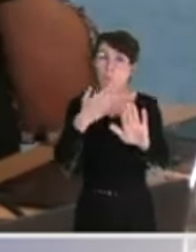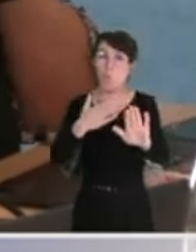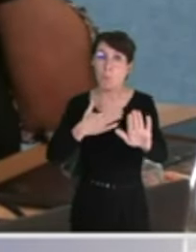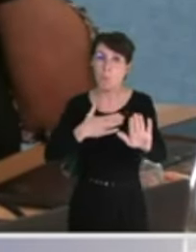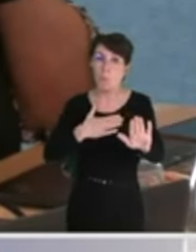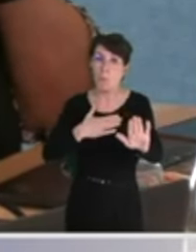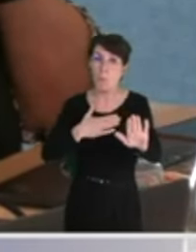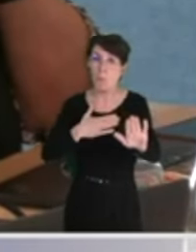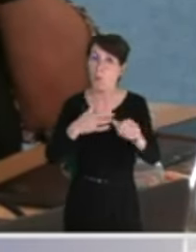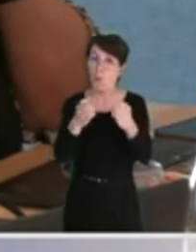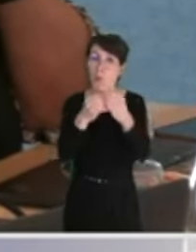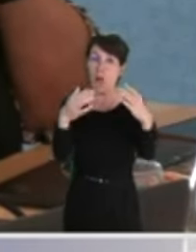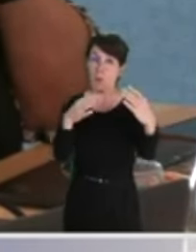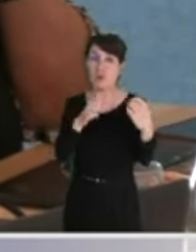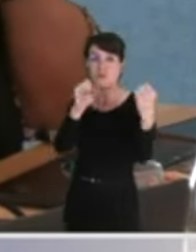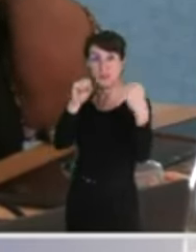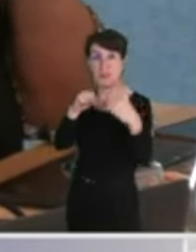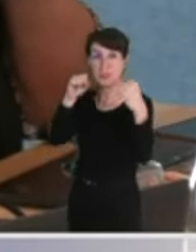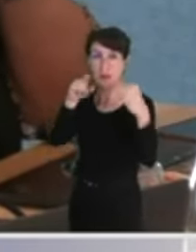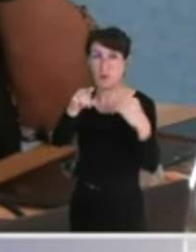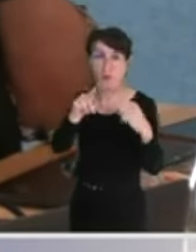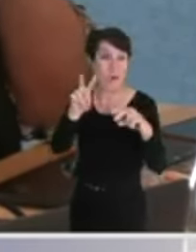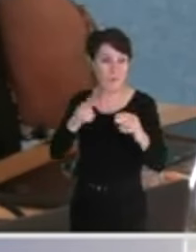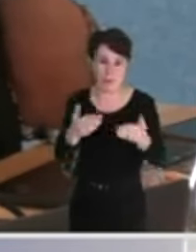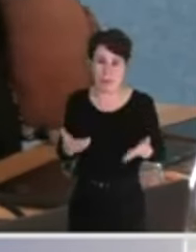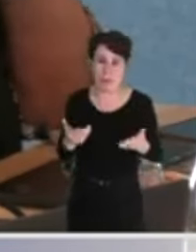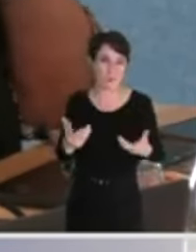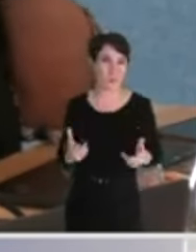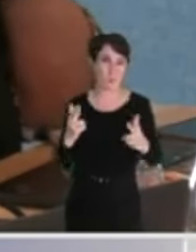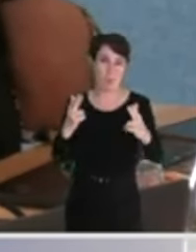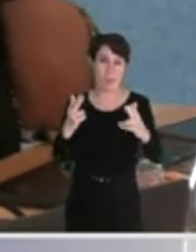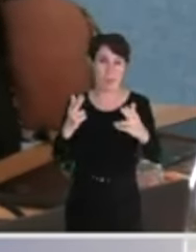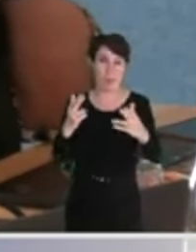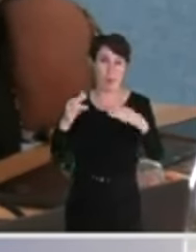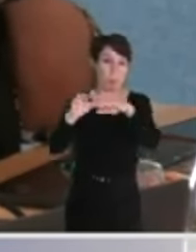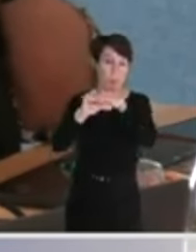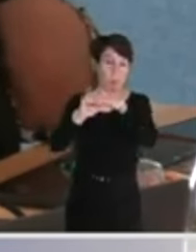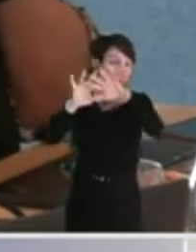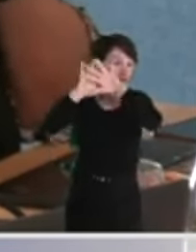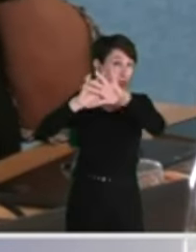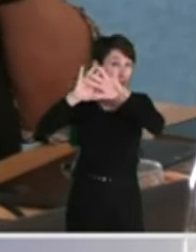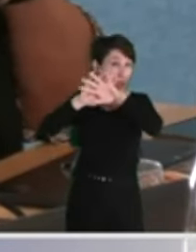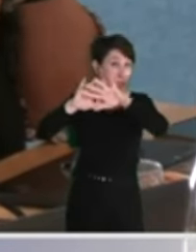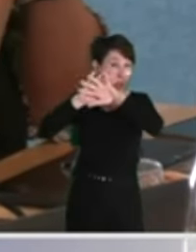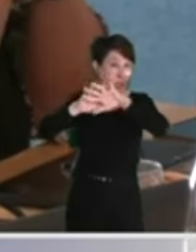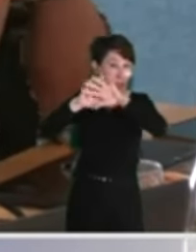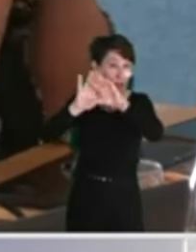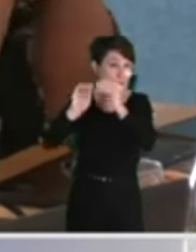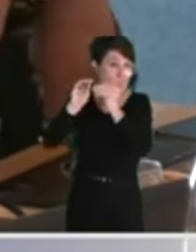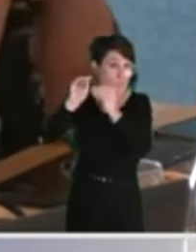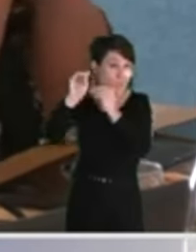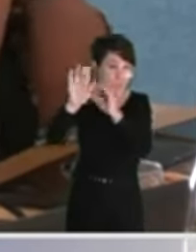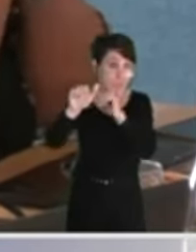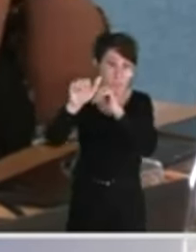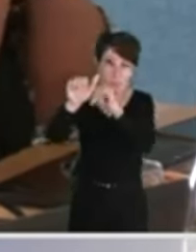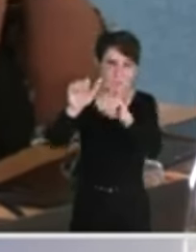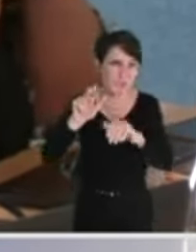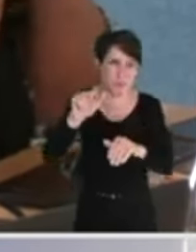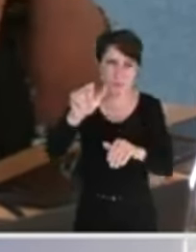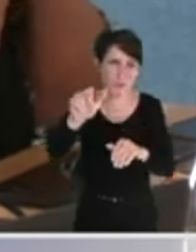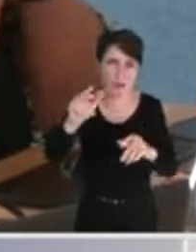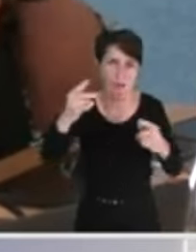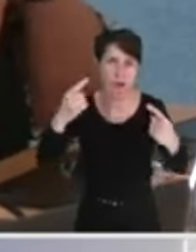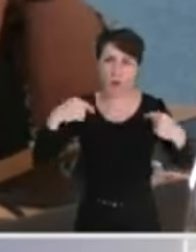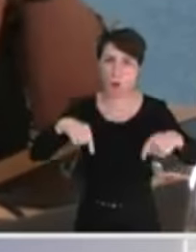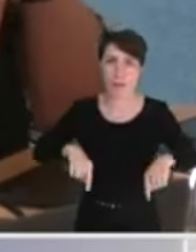position de la majorité. La période d'incertitude politique dans laquelle nous sommes va durer. Et donc, la ville